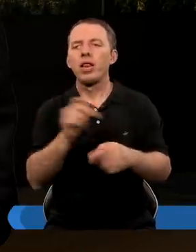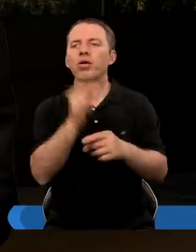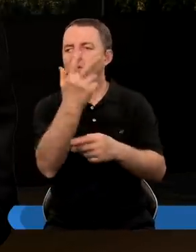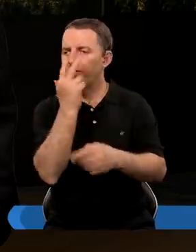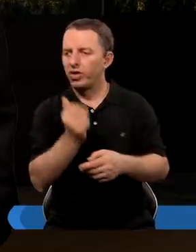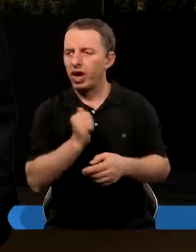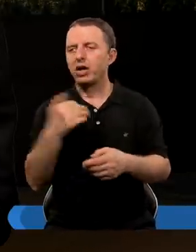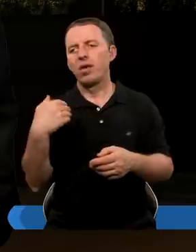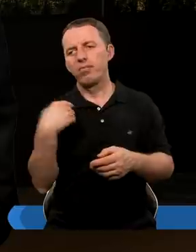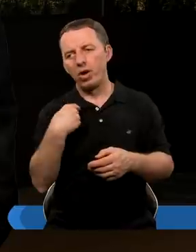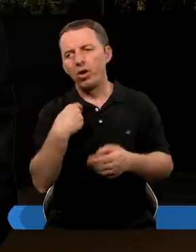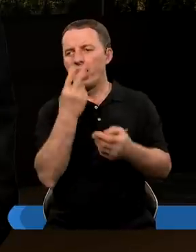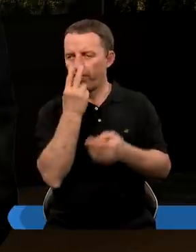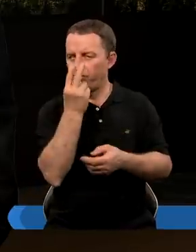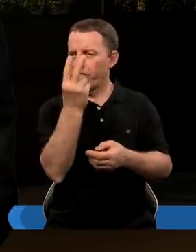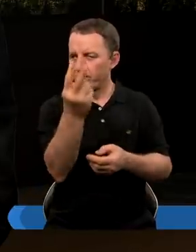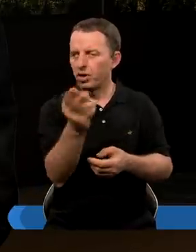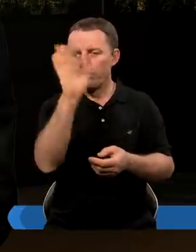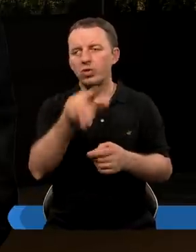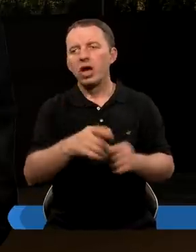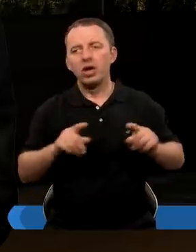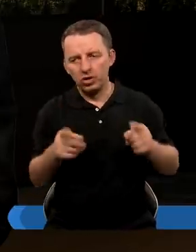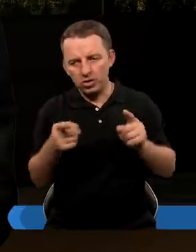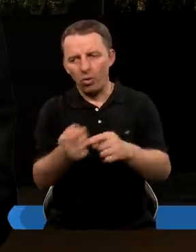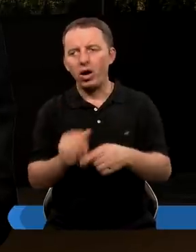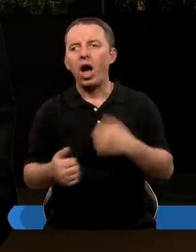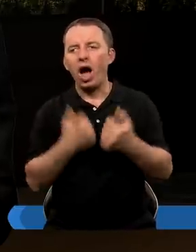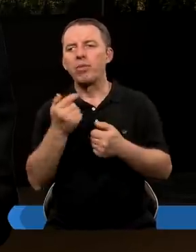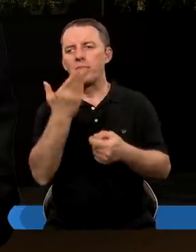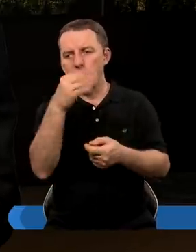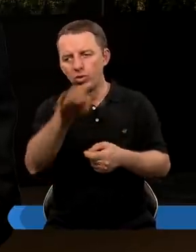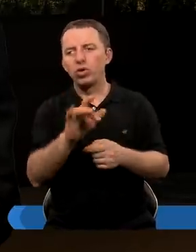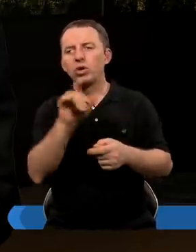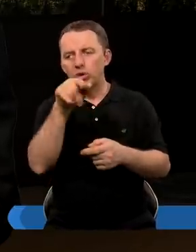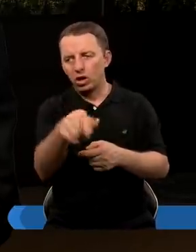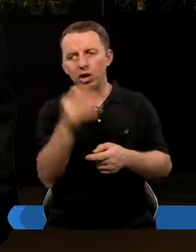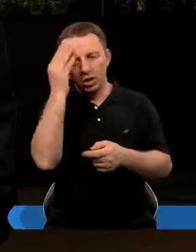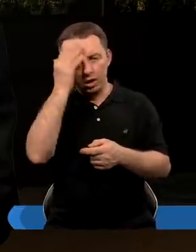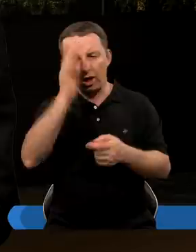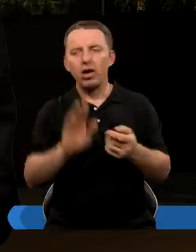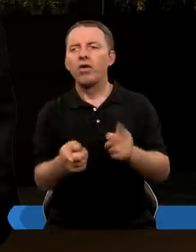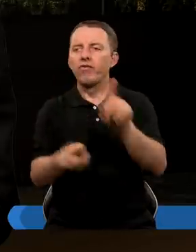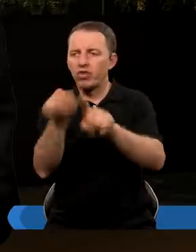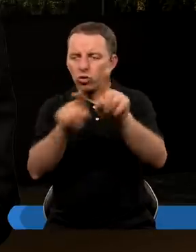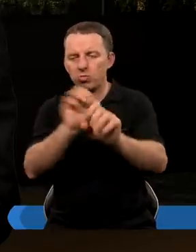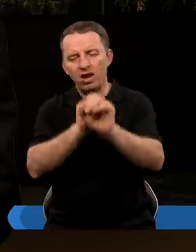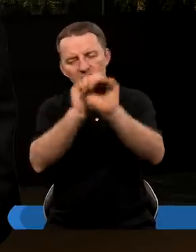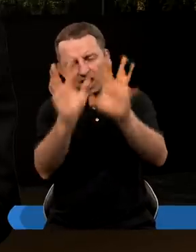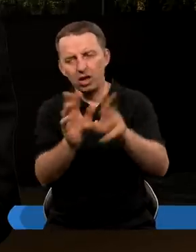Bóg wyraźnie widział, że to Bóg zainterweniował, żeby mógł ktoś mu ten sen wyłożyć.